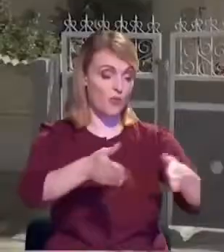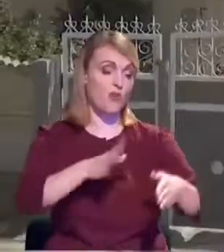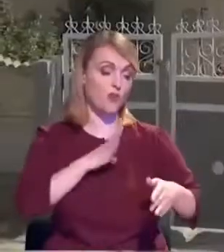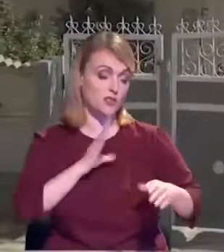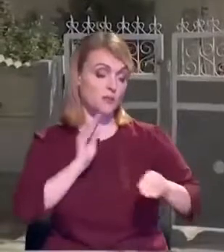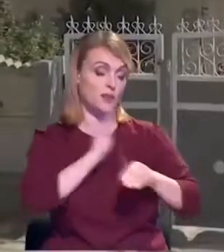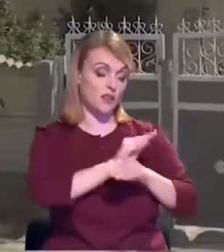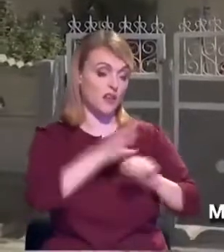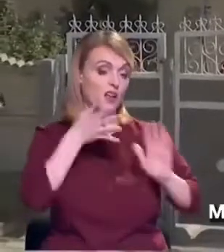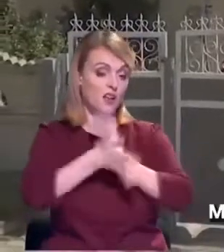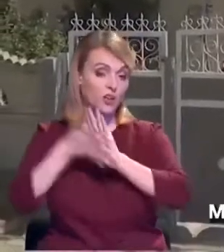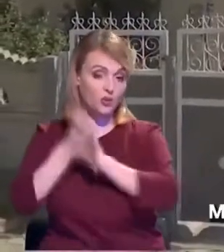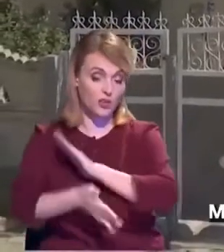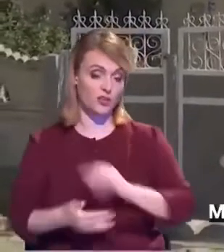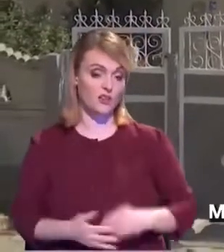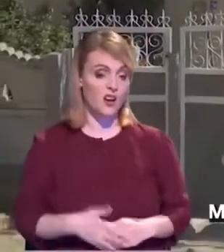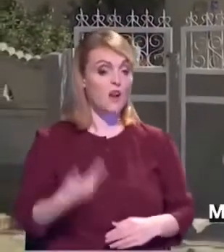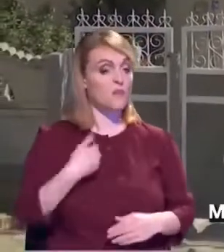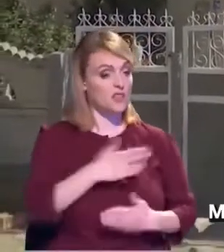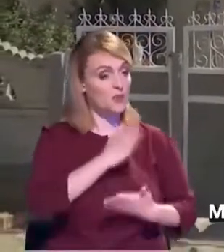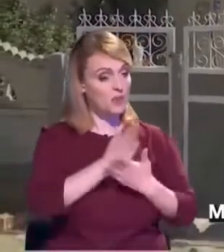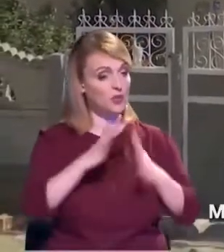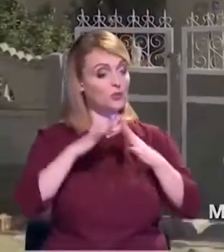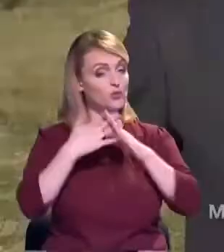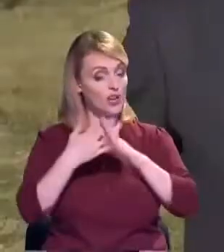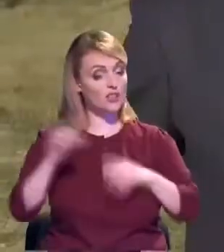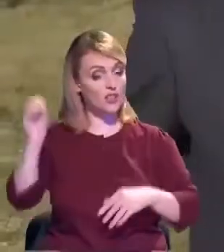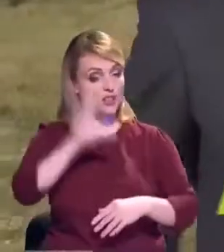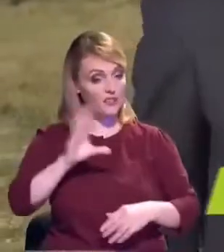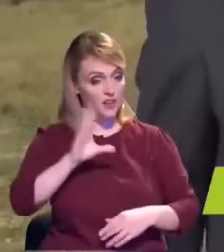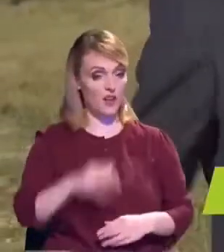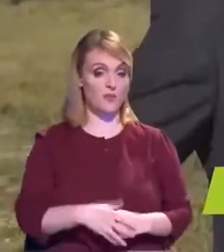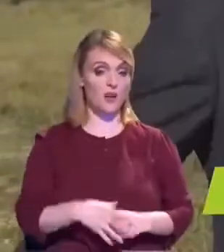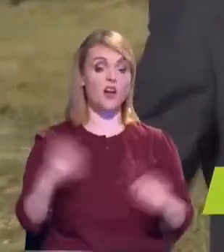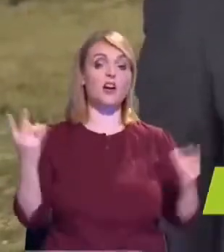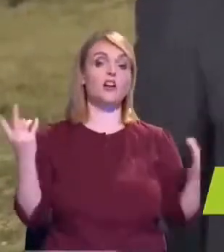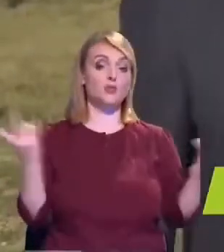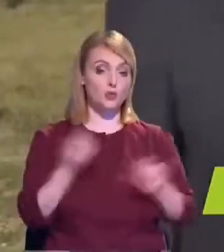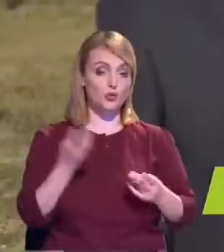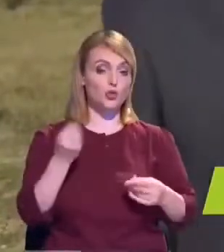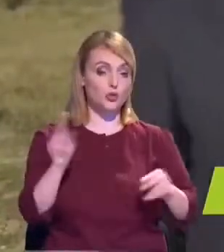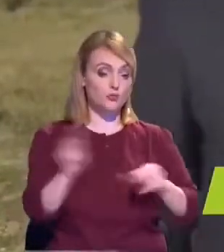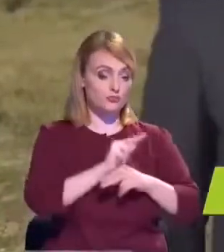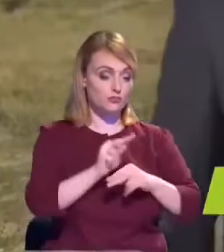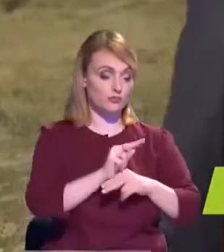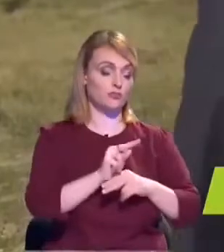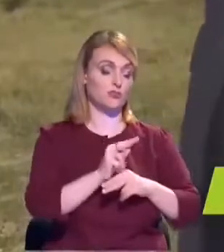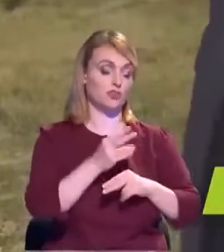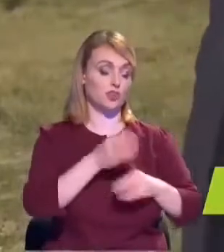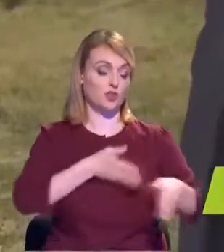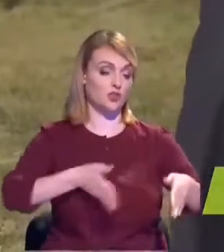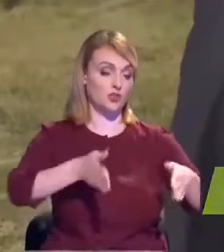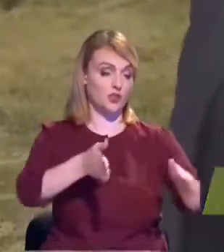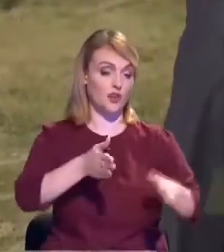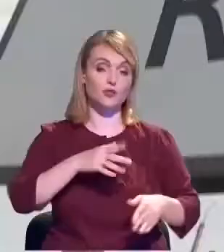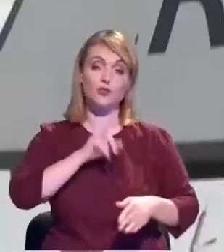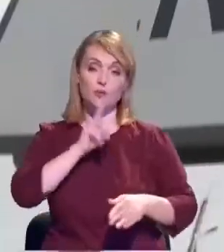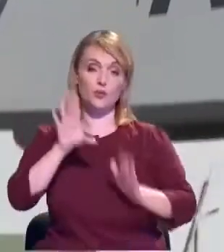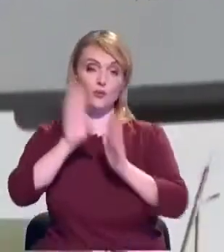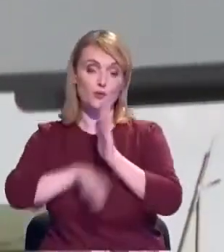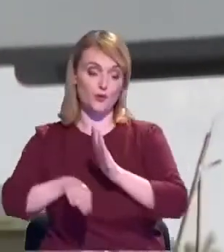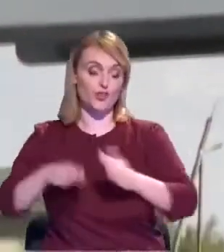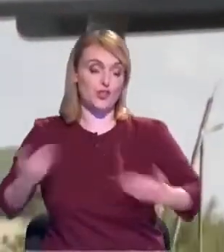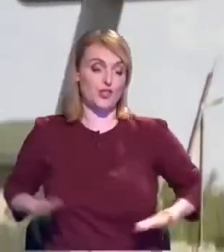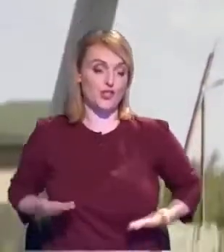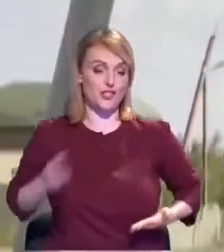Tindim spre asta, să avem un sat european, mai facem niște drumuri bune și atunci nu o să fim mai rău ca cei din Europa.